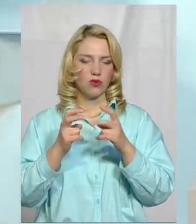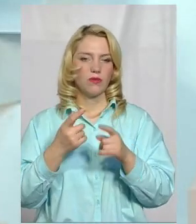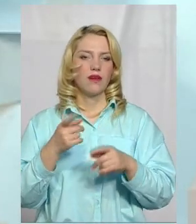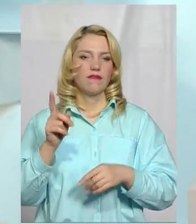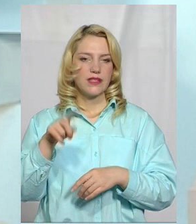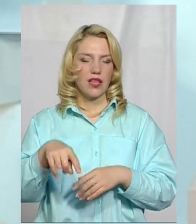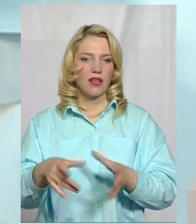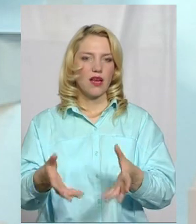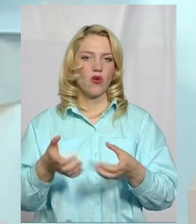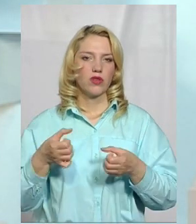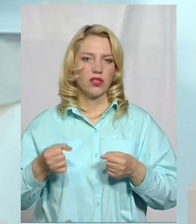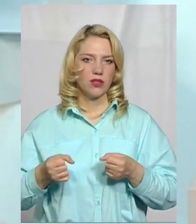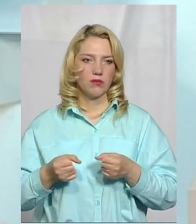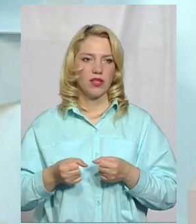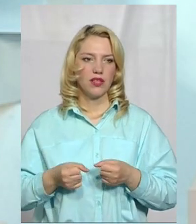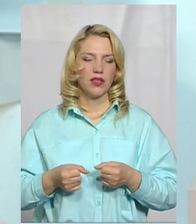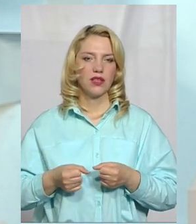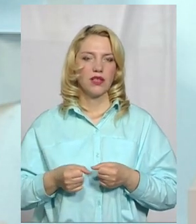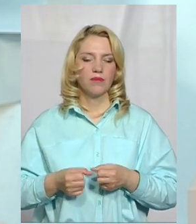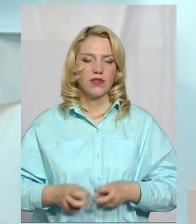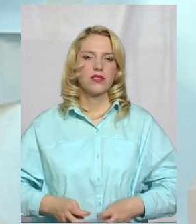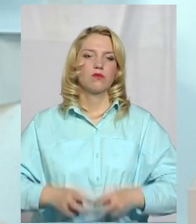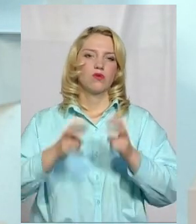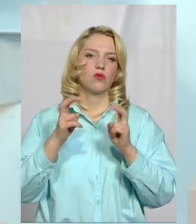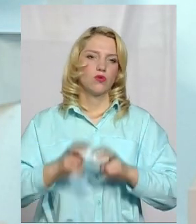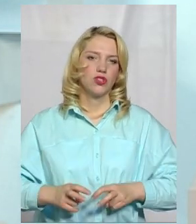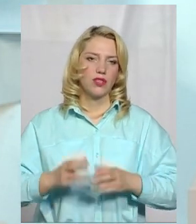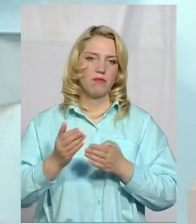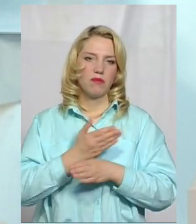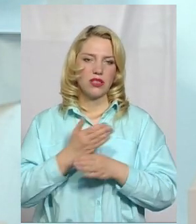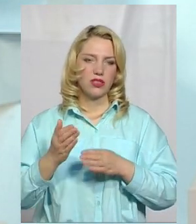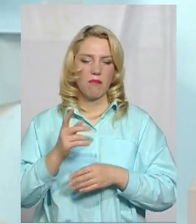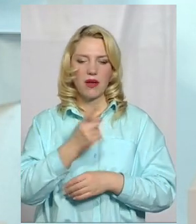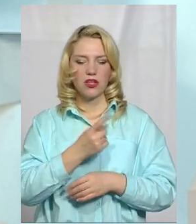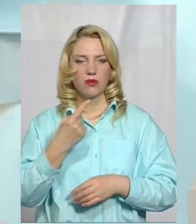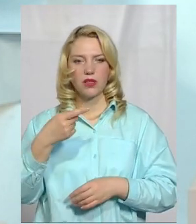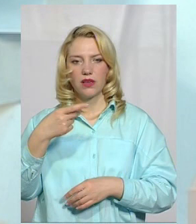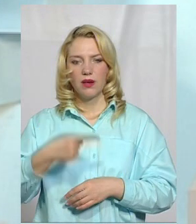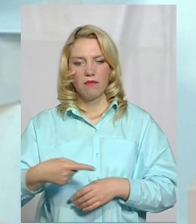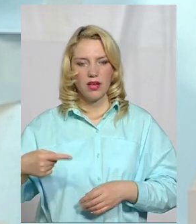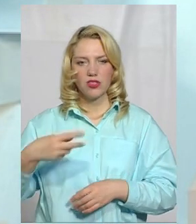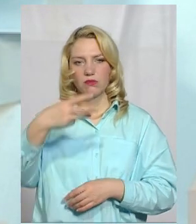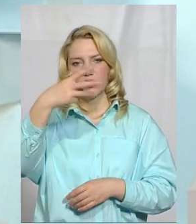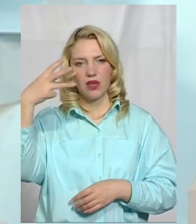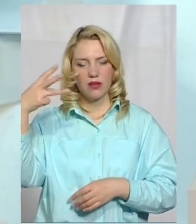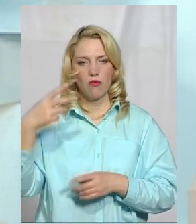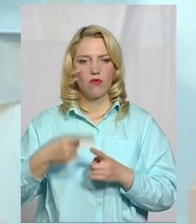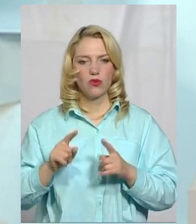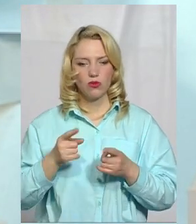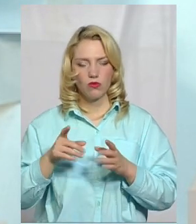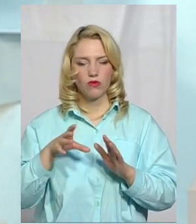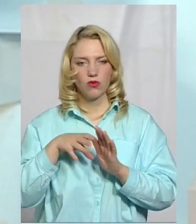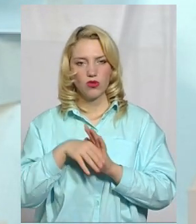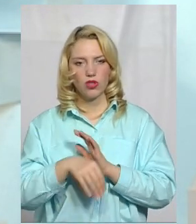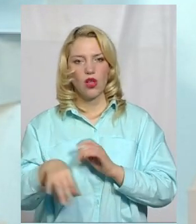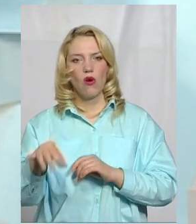отримали гідне сполучення між першим і третім поверхом. І тому департамент охорони здоров'я включив